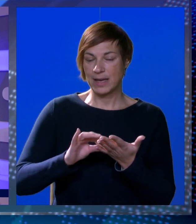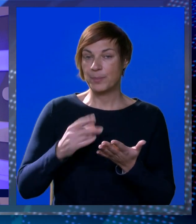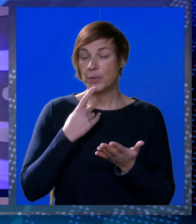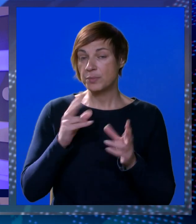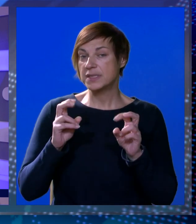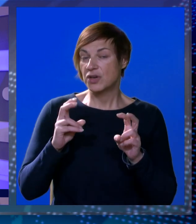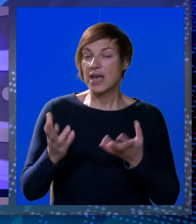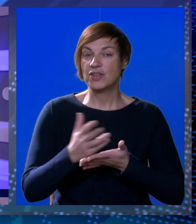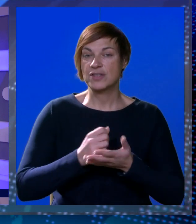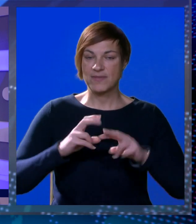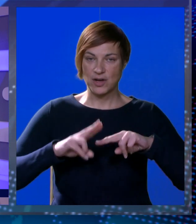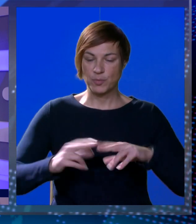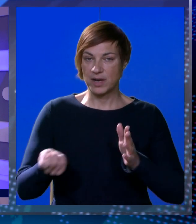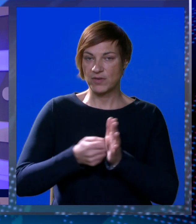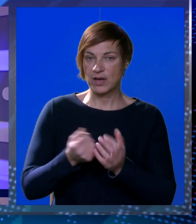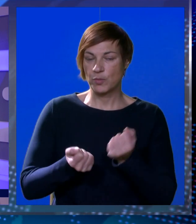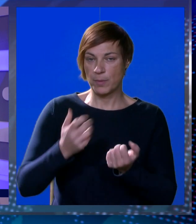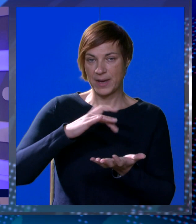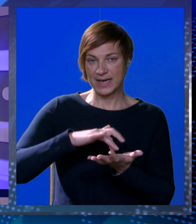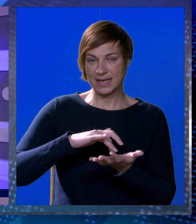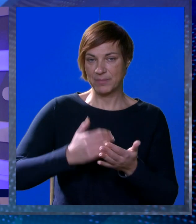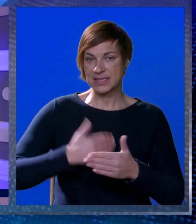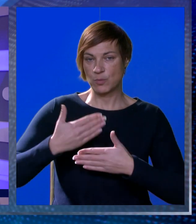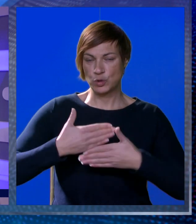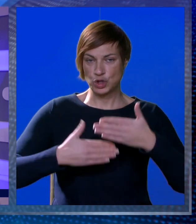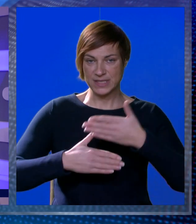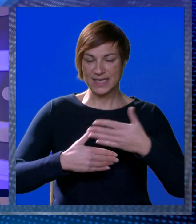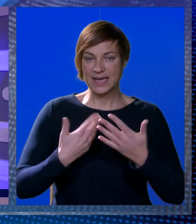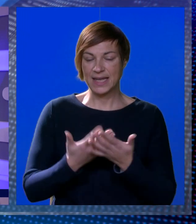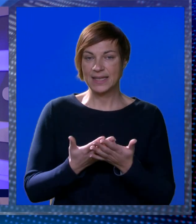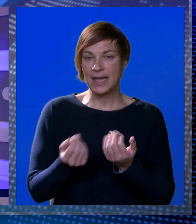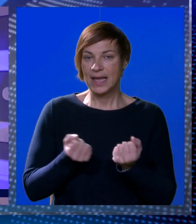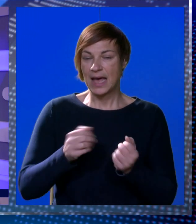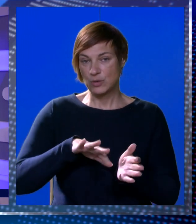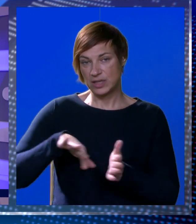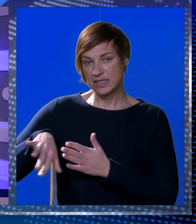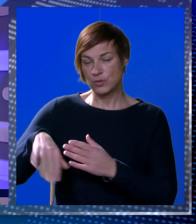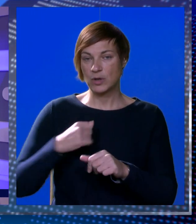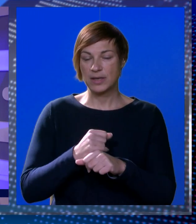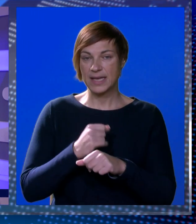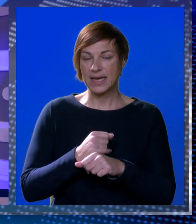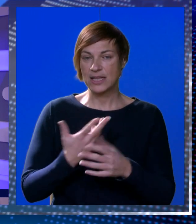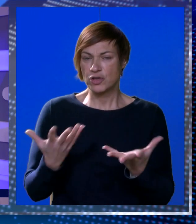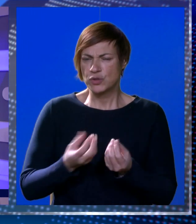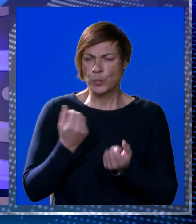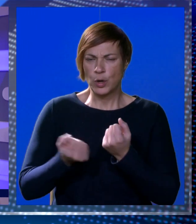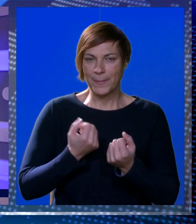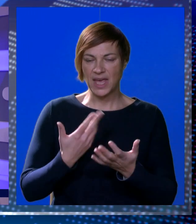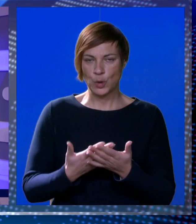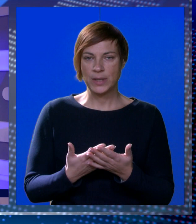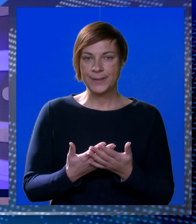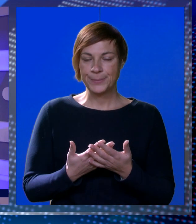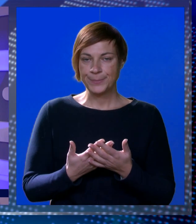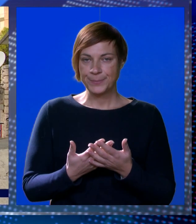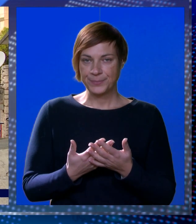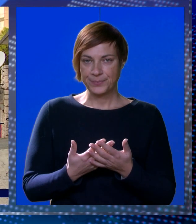popis onih koji navodno ostvaruju pravo na kupnju parking mjesta u budućoj zgradi. Auti su uklonjeni, a radovi su u punom jeku.